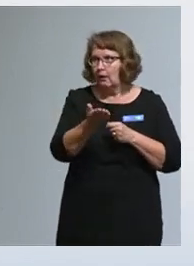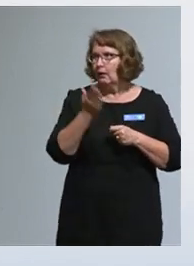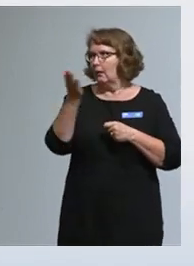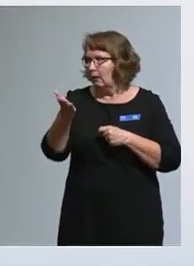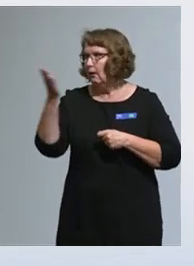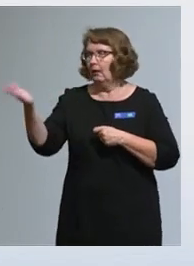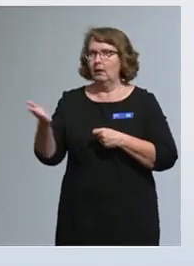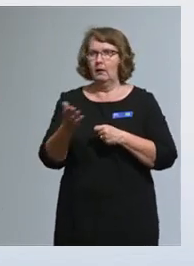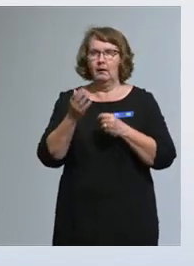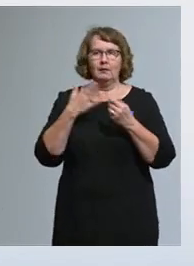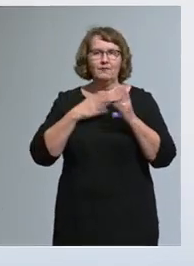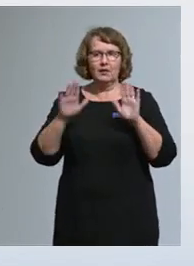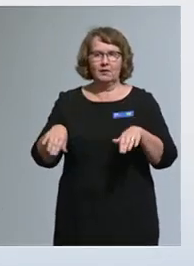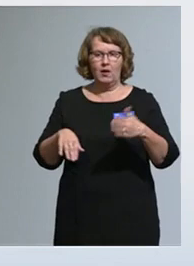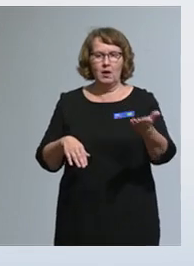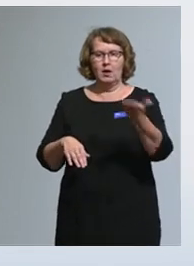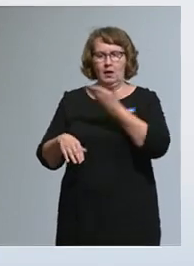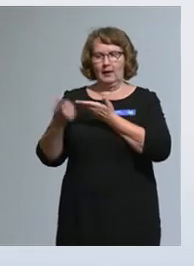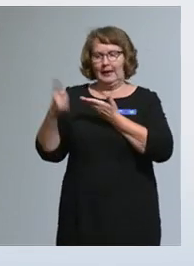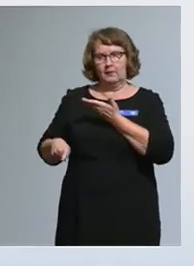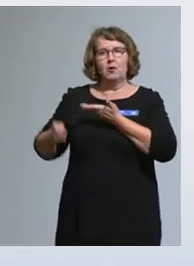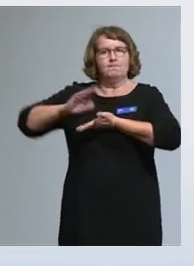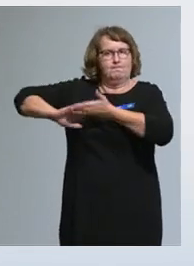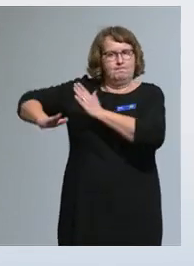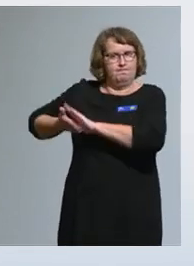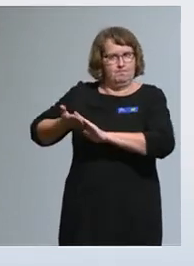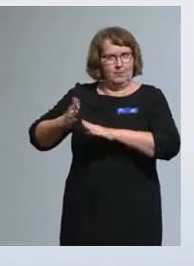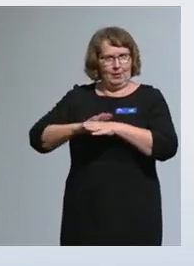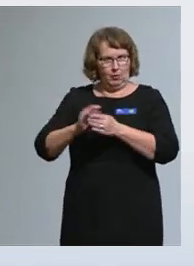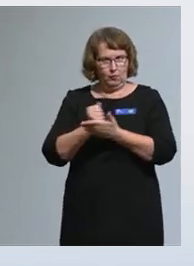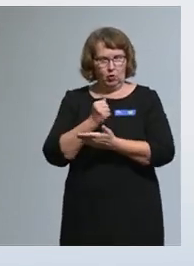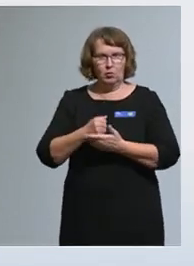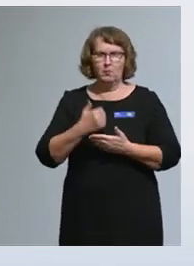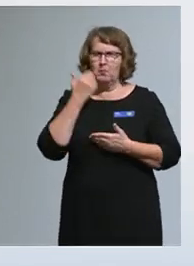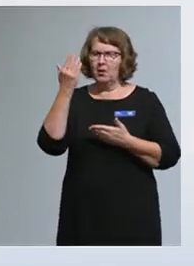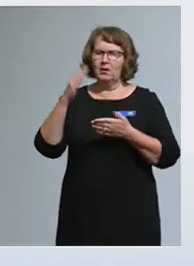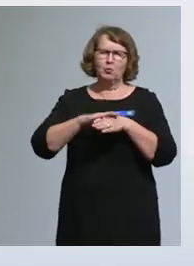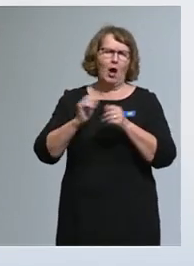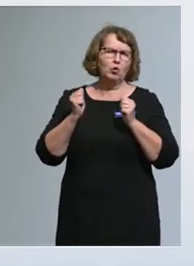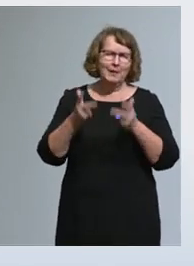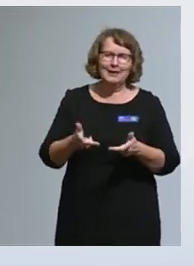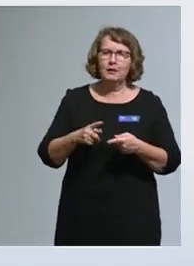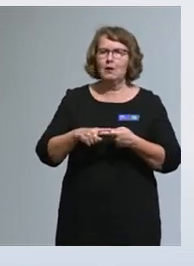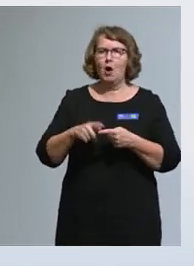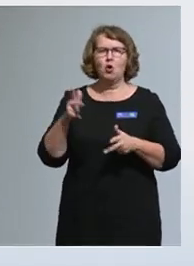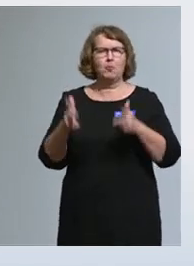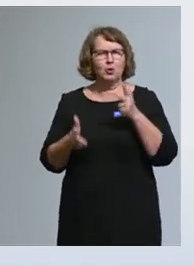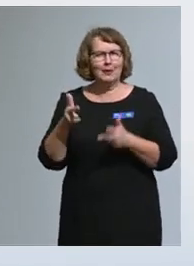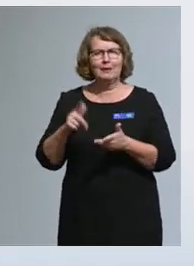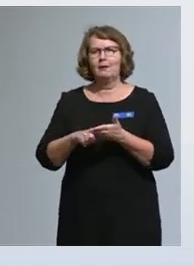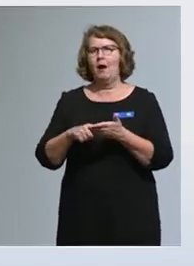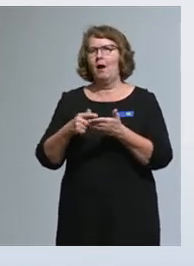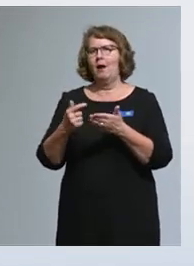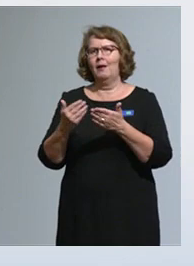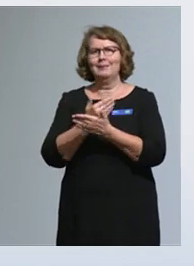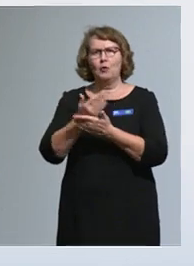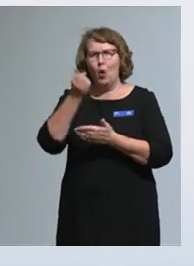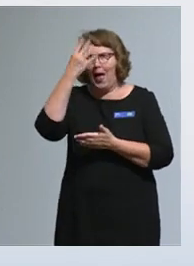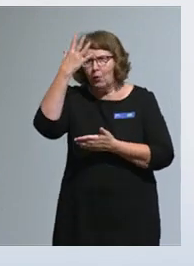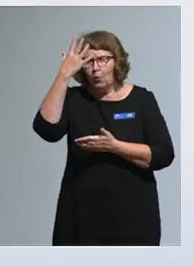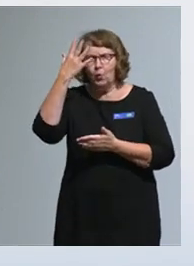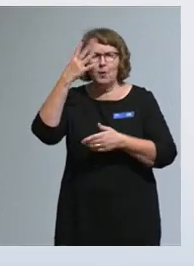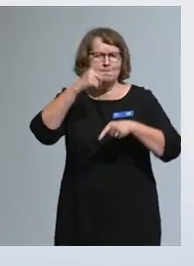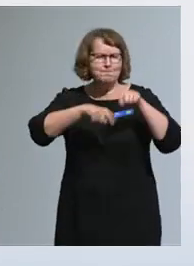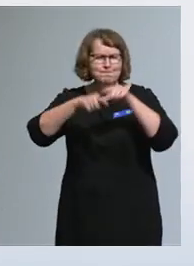Käytämme tulevaisuudessa automatiikkaa, robotiikkaa, tekoälyä tässä prosessin mekaanisten